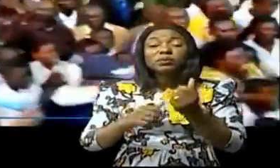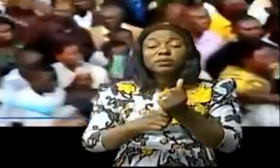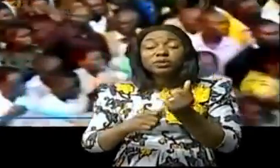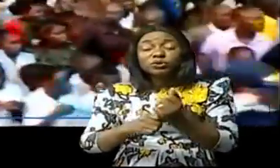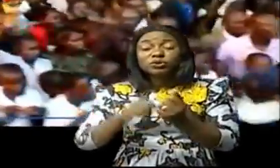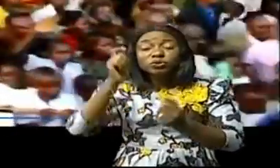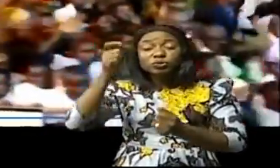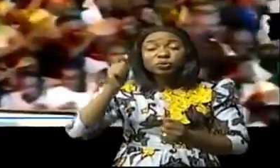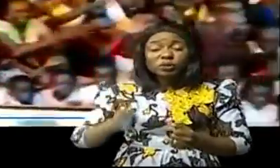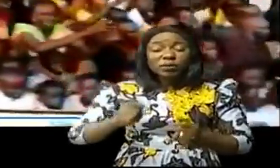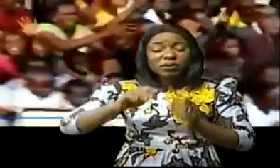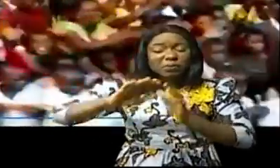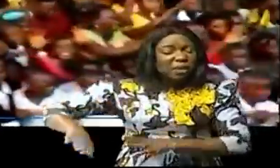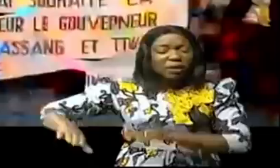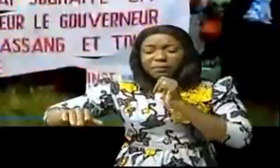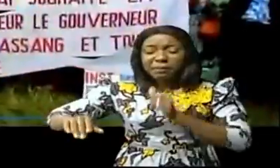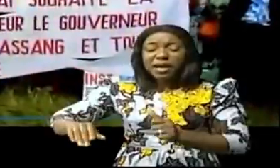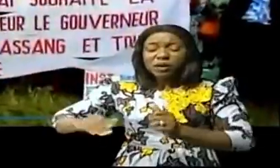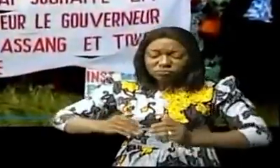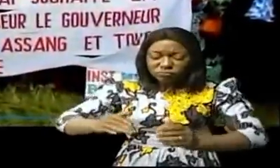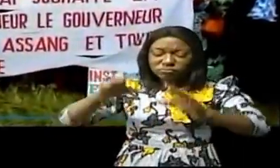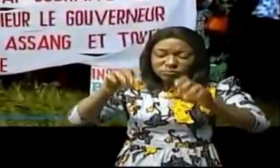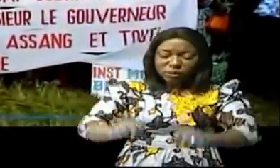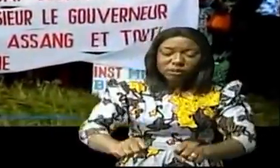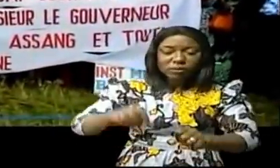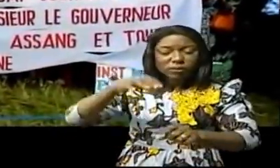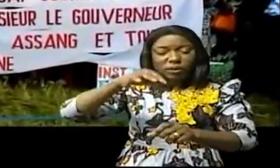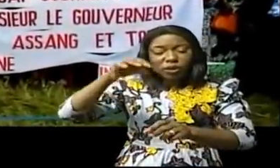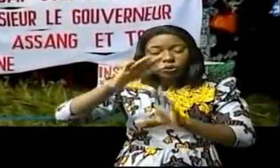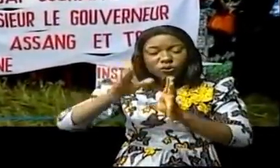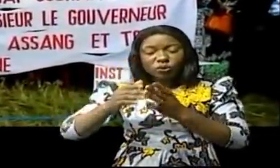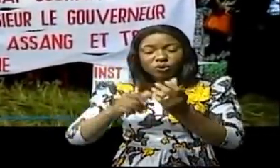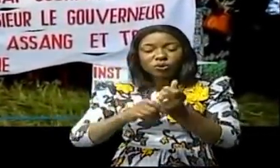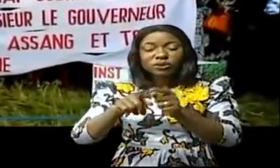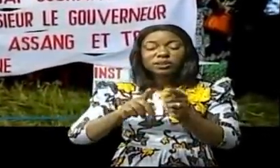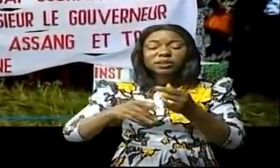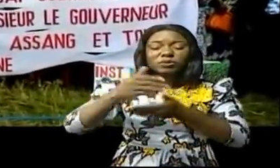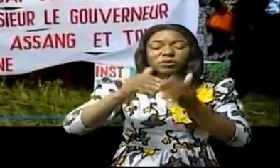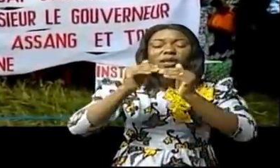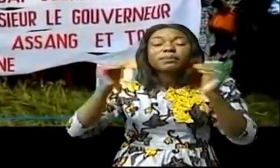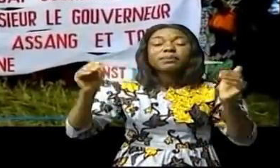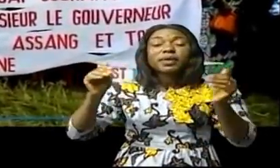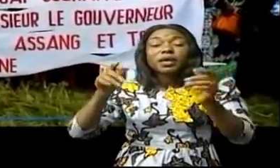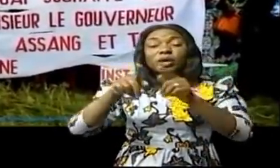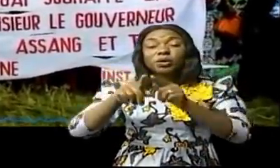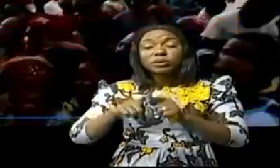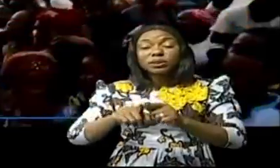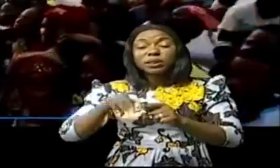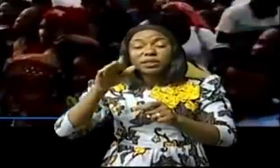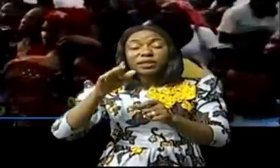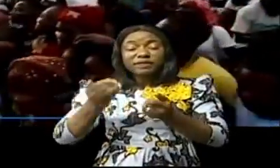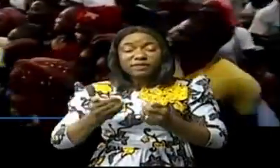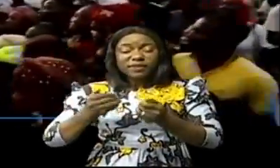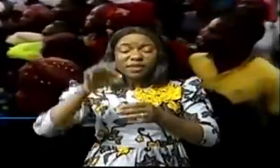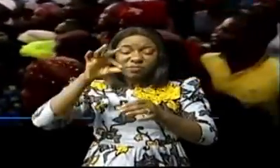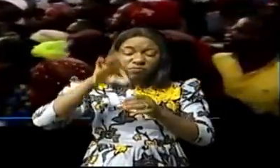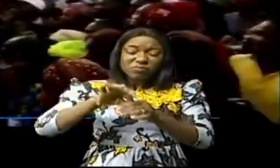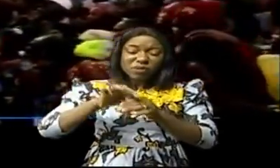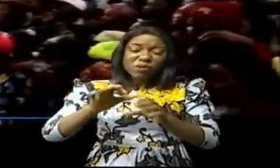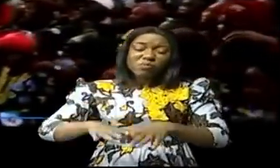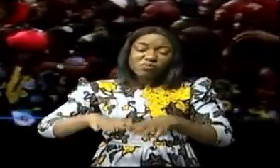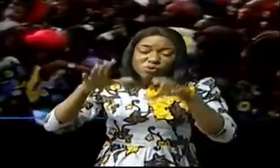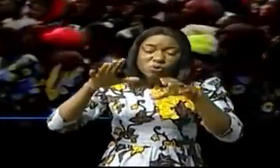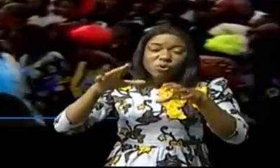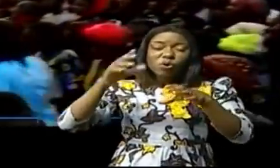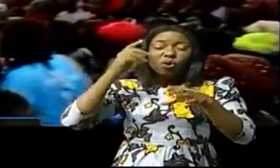de ne pas lâcher prise pour la restauration de la paix. Son message d'itinérance lié à l'arrondement massif des électeurs, l'utilisation